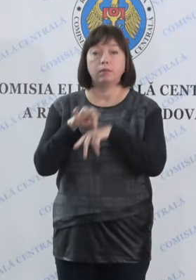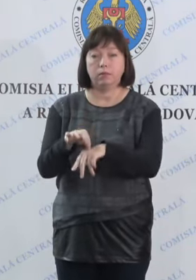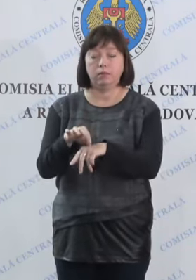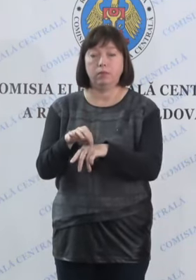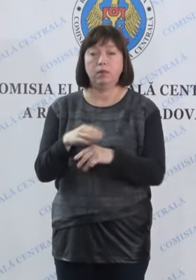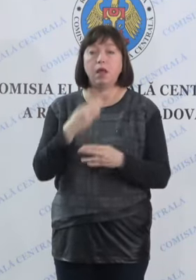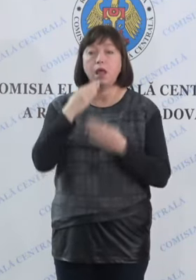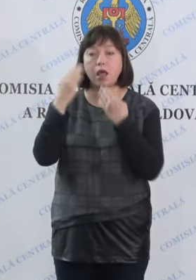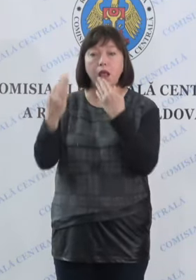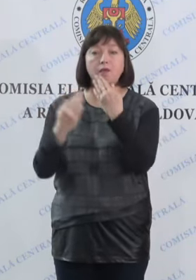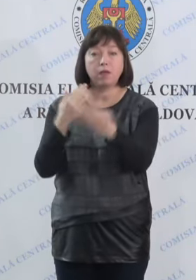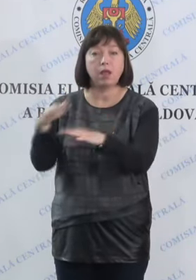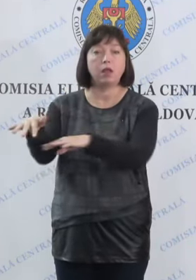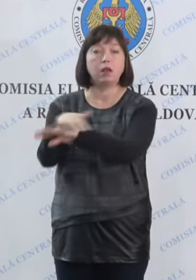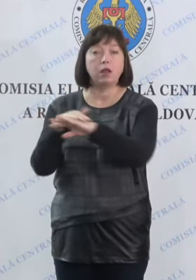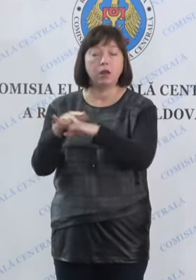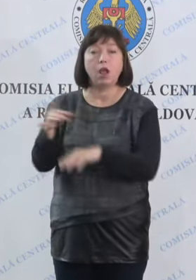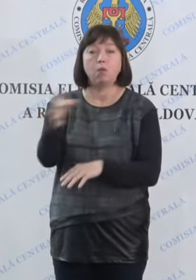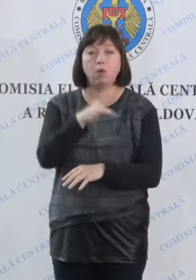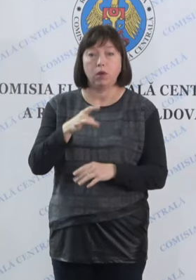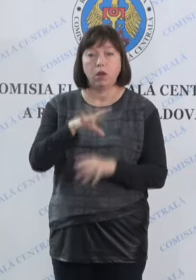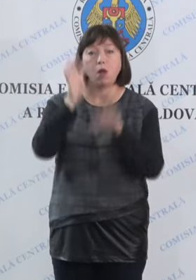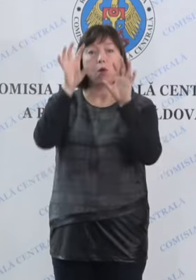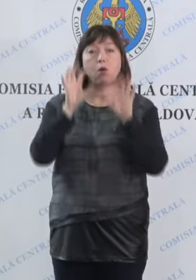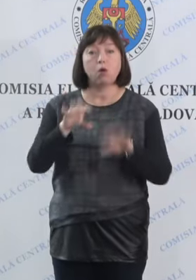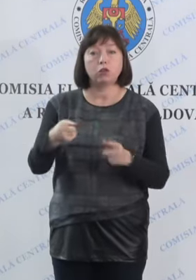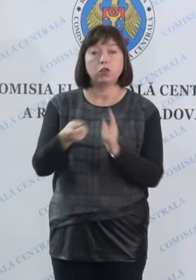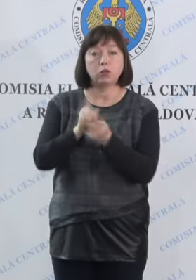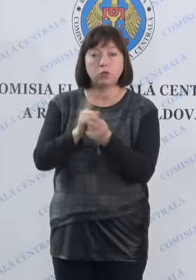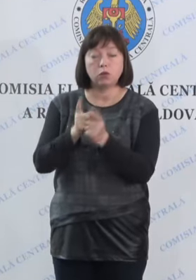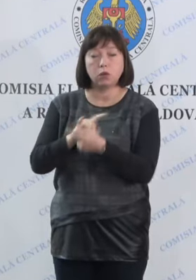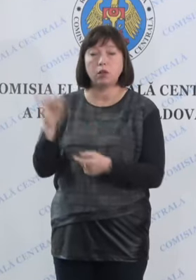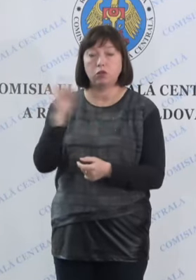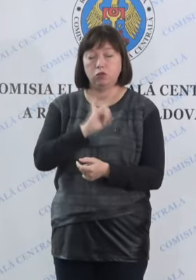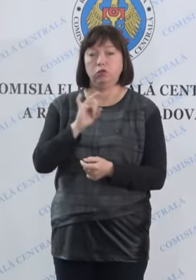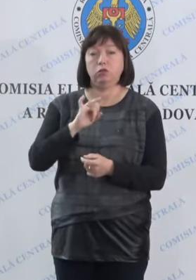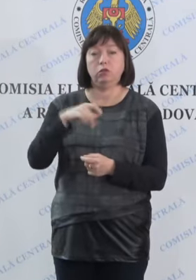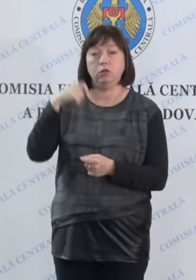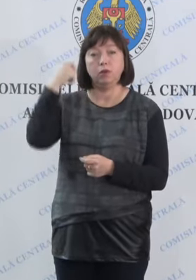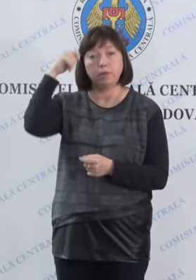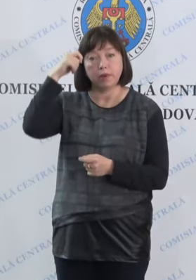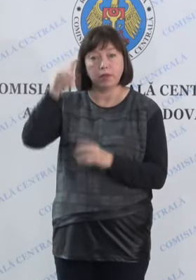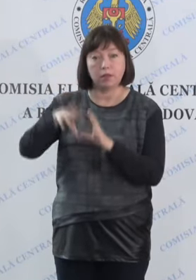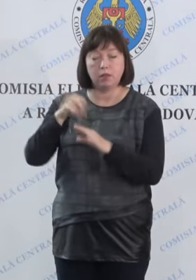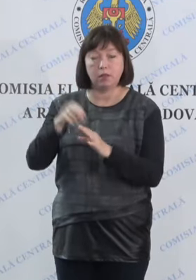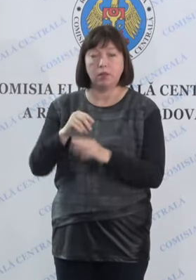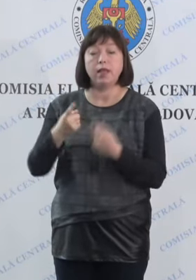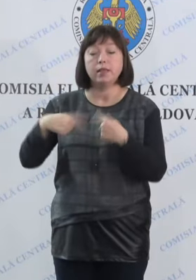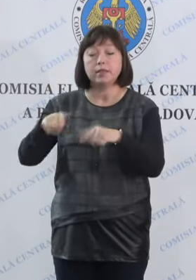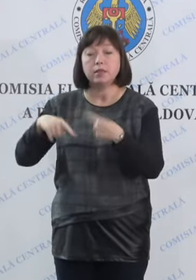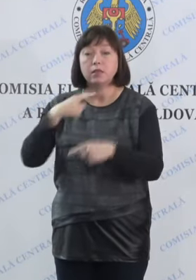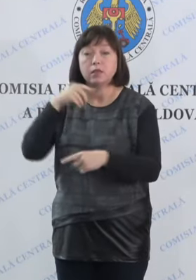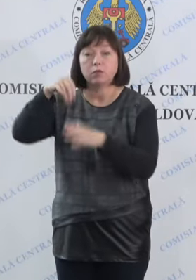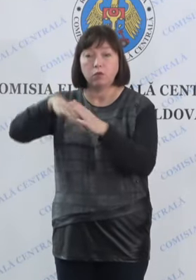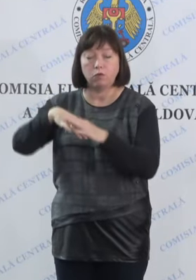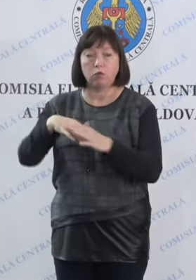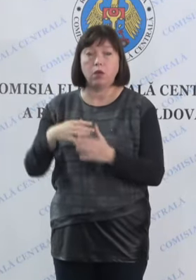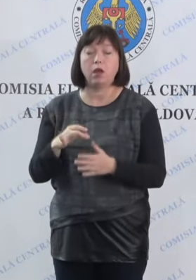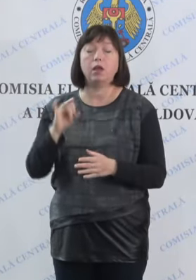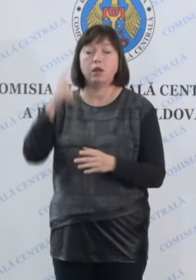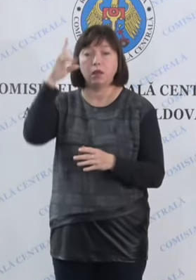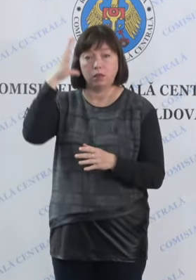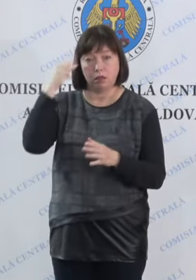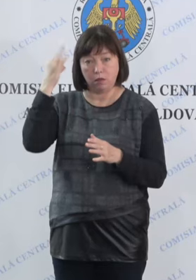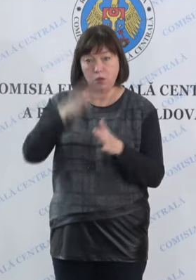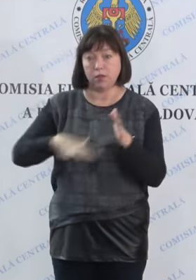referendumului Republican Constituțional și alegerilor prezidențiale în secțiile de votare atât din